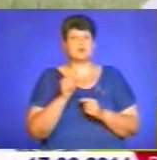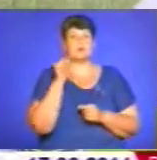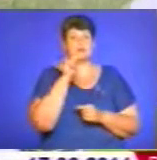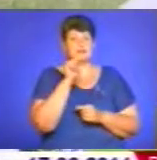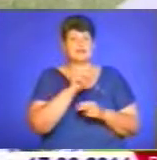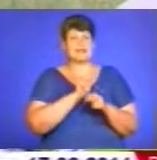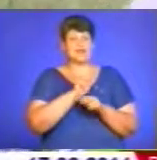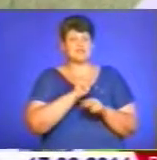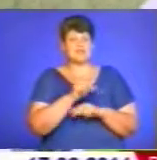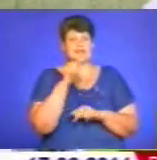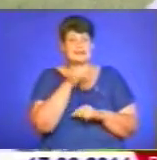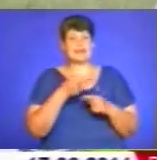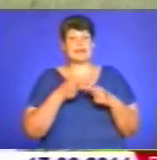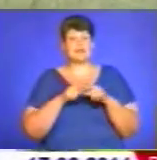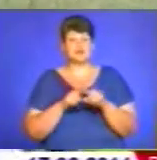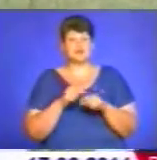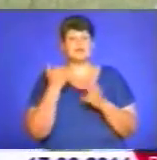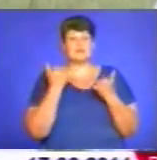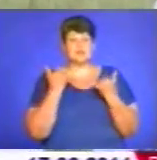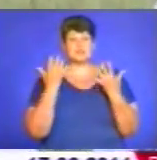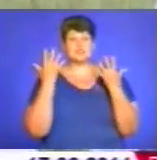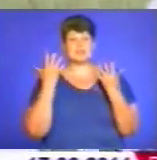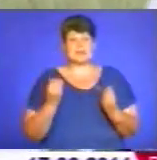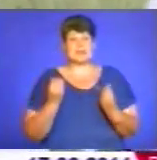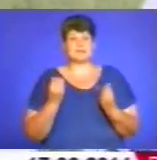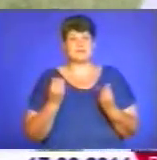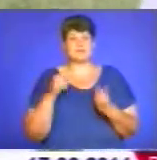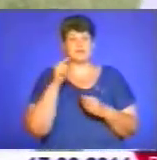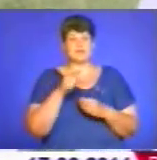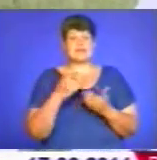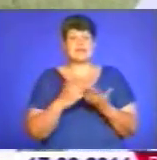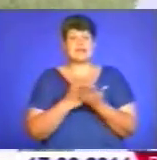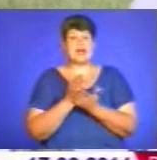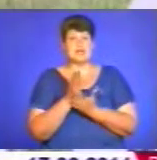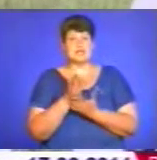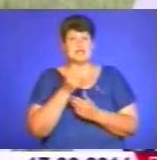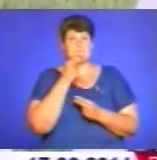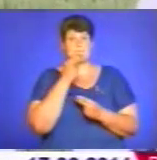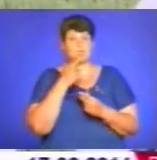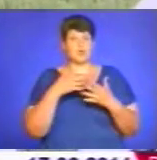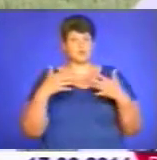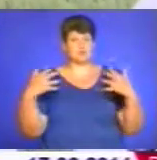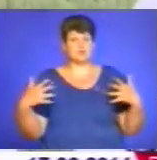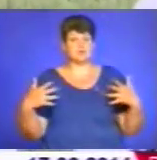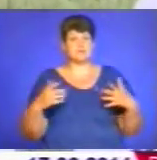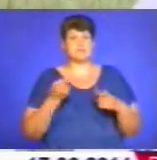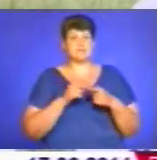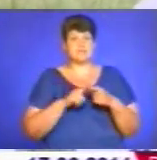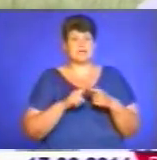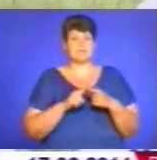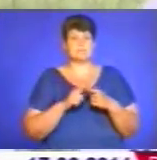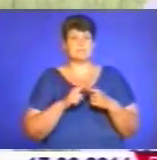навчити їх технології, іби вони на сьогоднішній день виробляли якісний продукт, і цей продукт створити